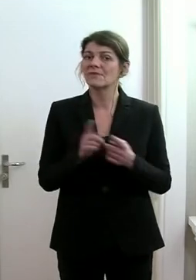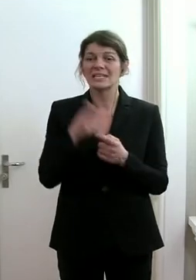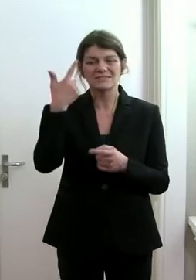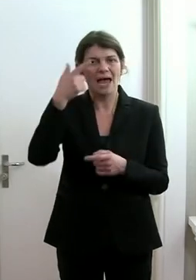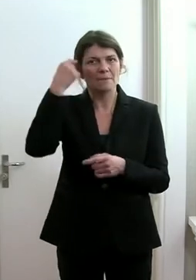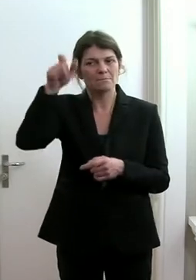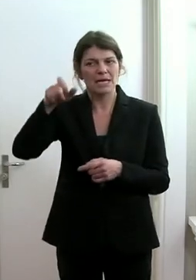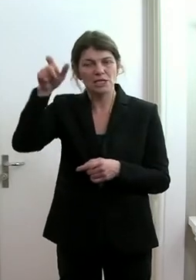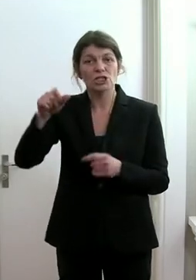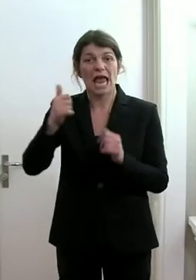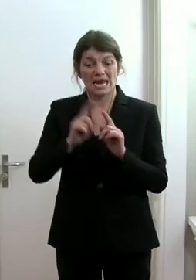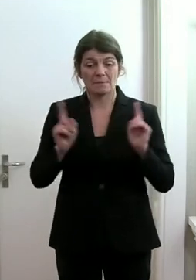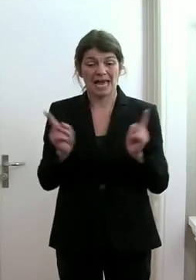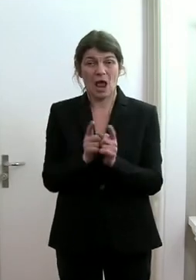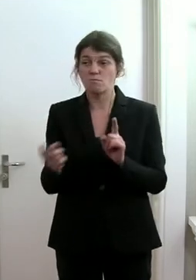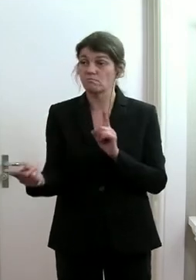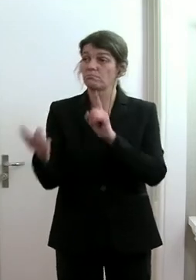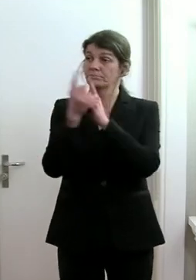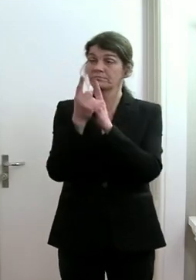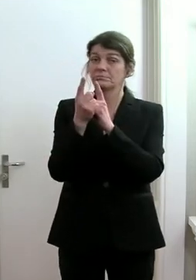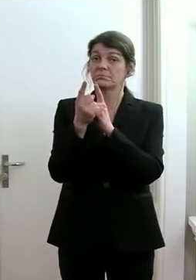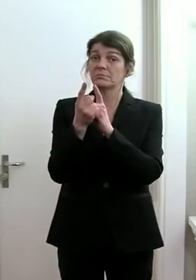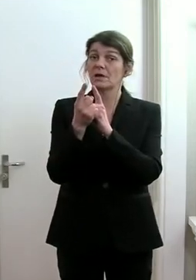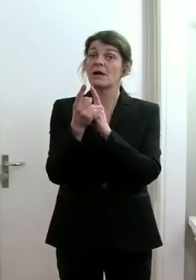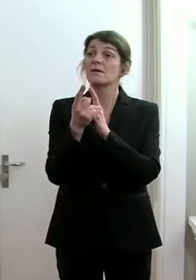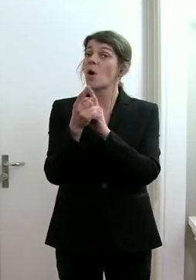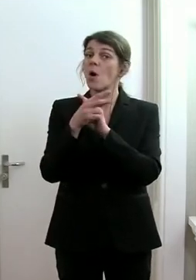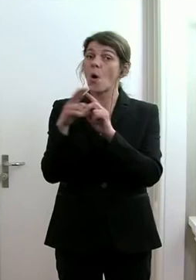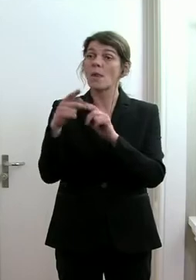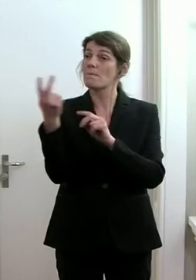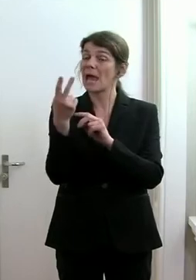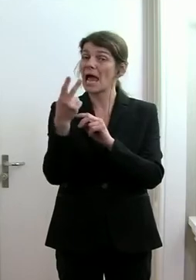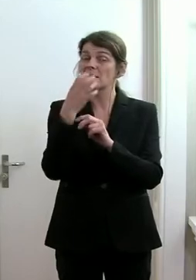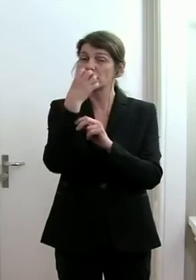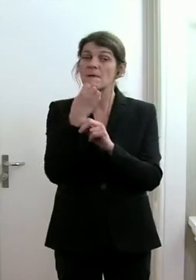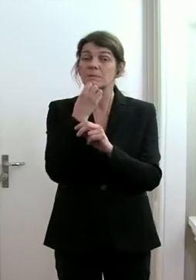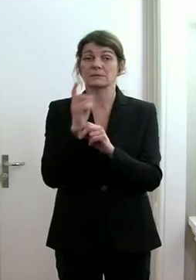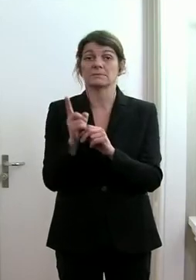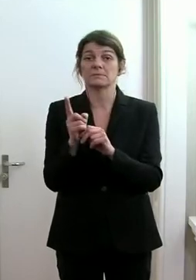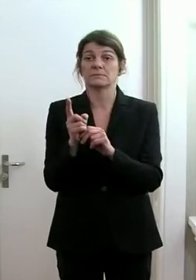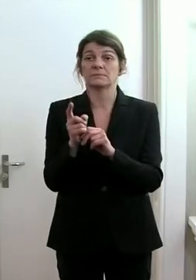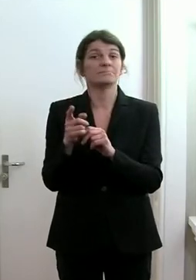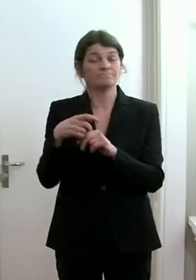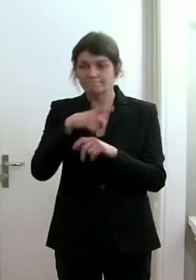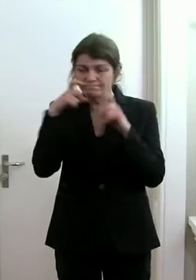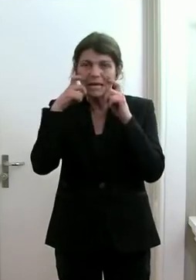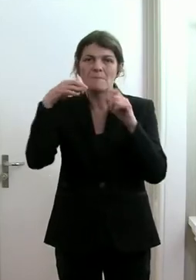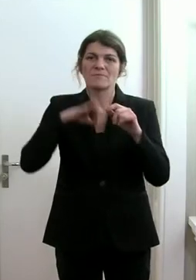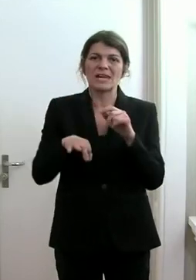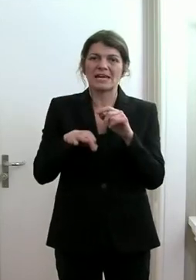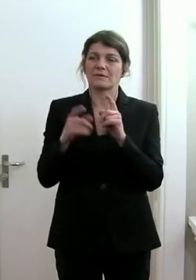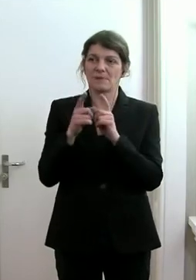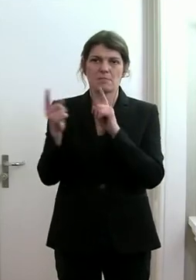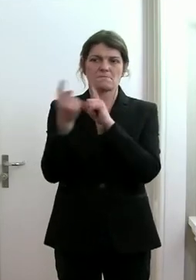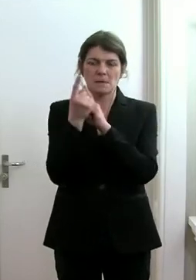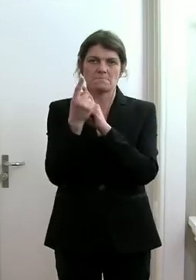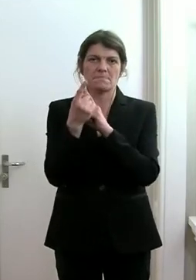Menschen in einem Raum begegnen können, ohne dass beide Masken tragen, also nahe begegnen können. Und das ist